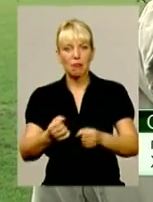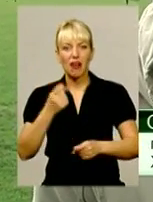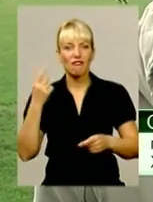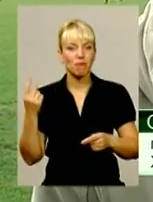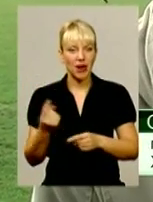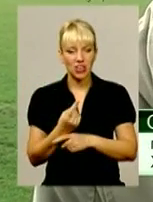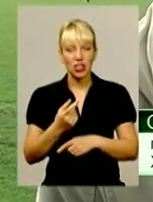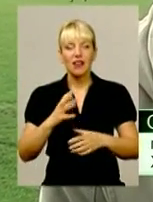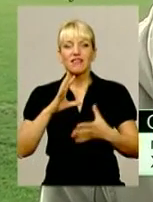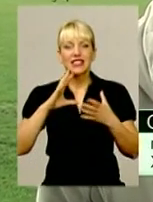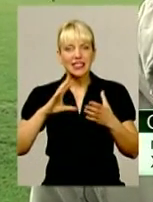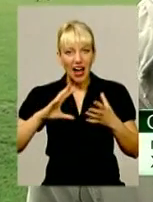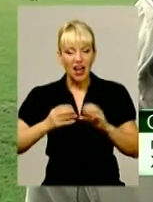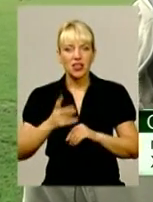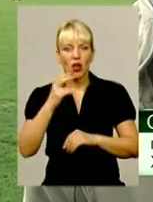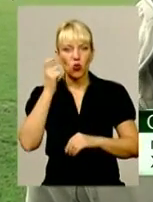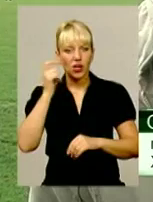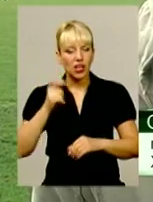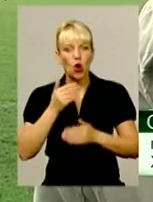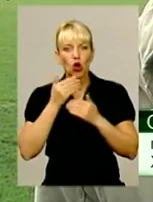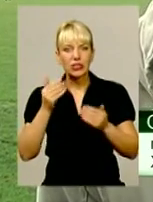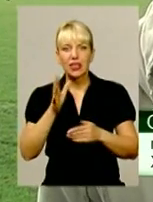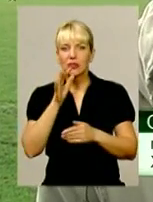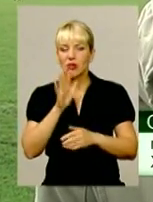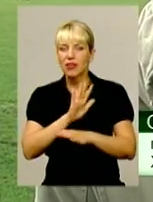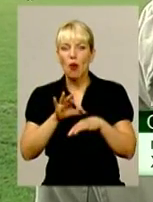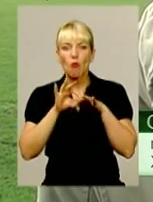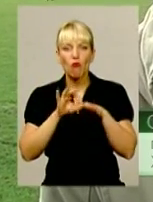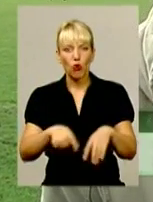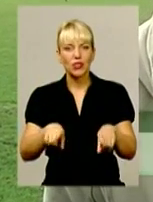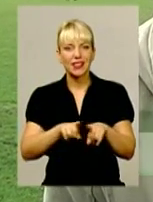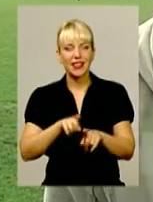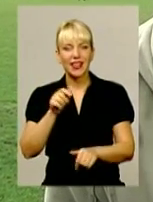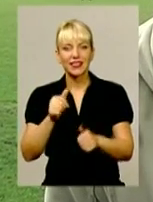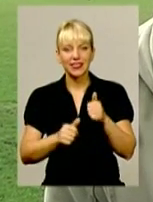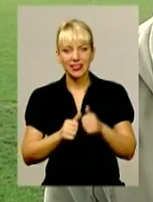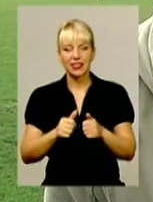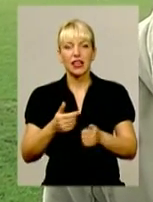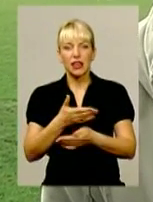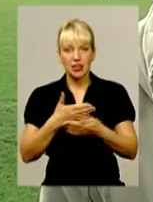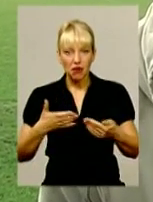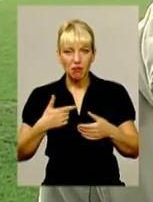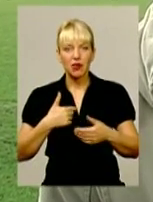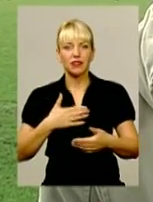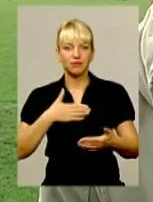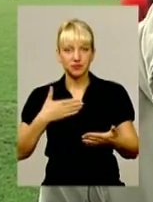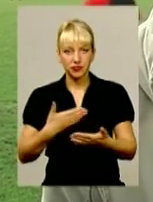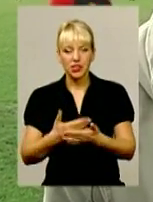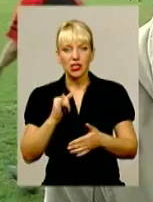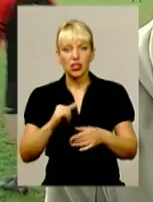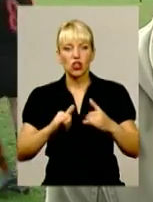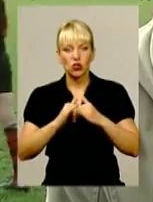останнім часом не проводяться. Ми, скажімо, взяли прапор в свої руки і в цьому плані ми розвиваємося.